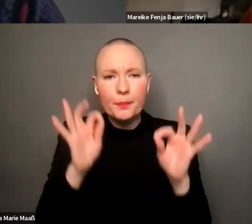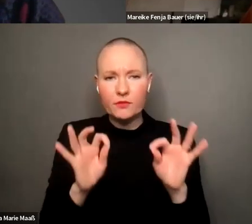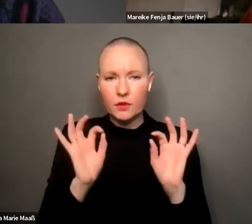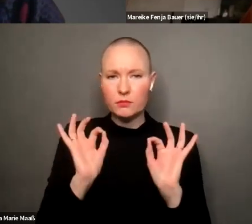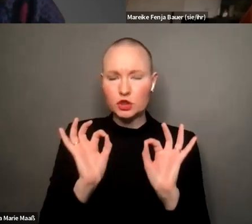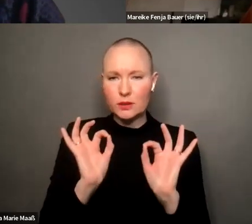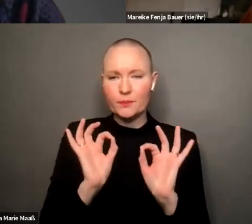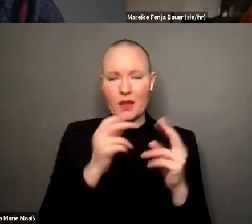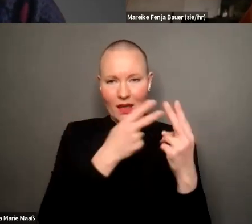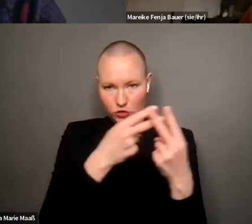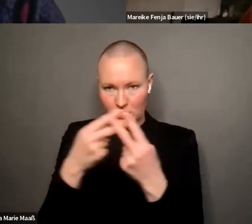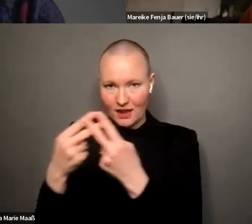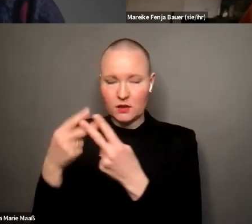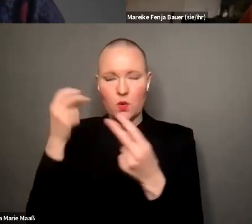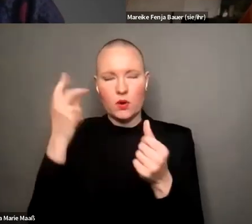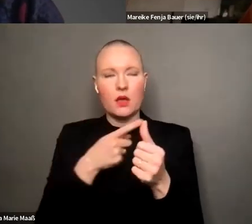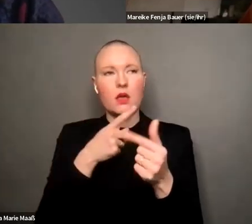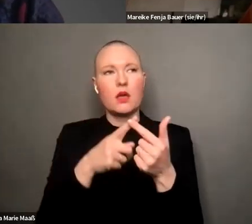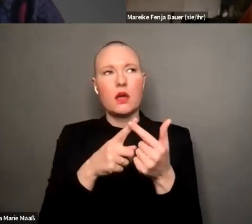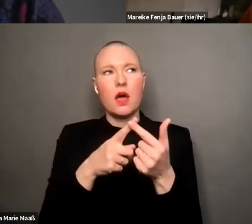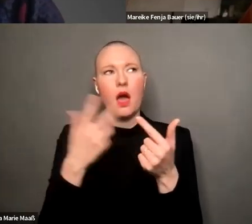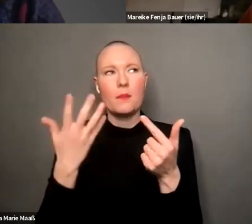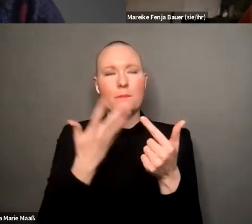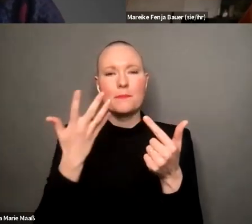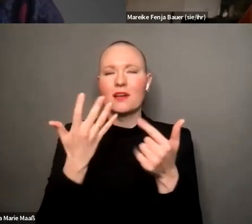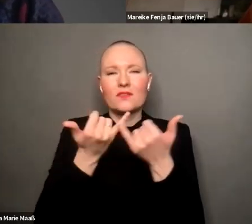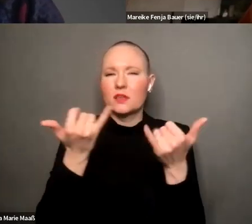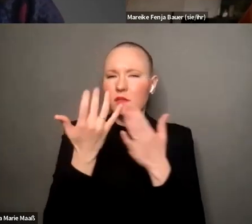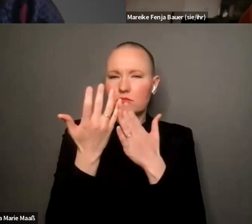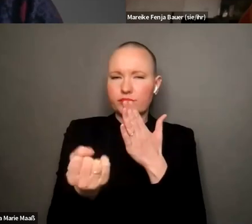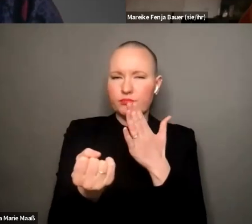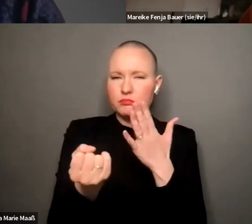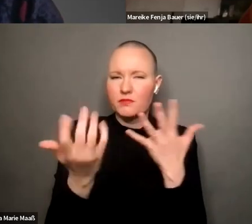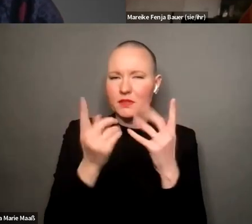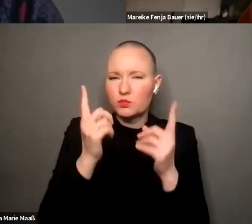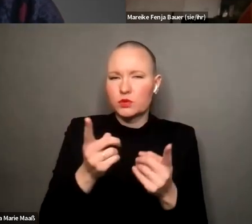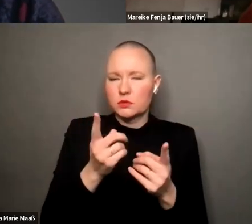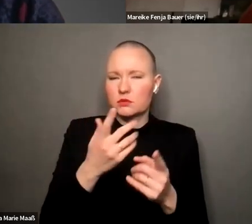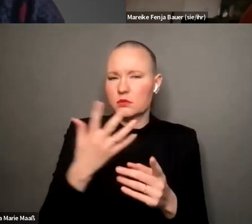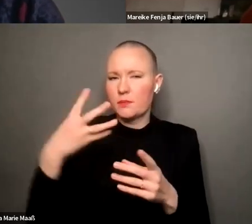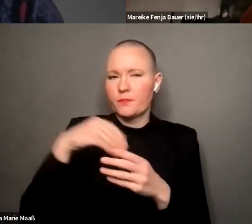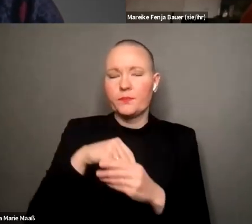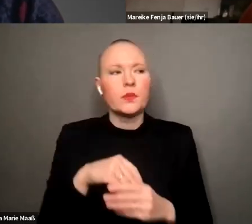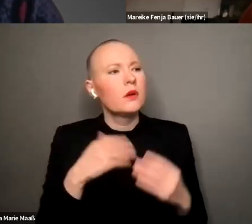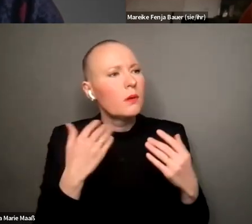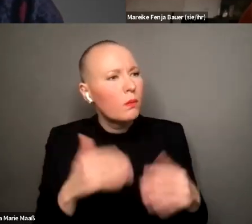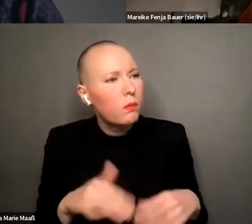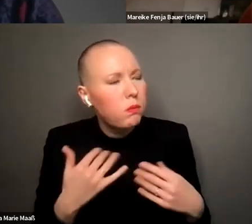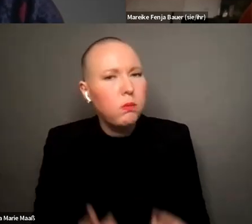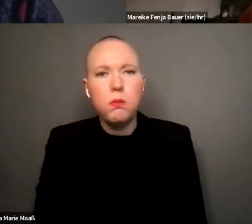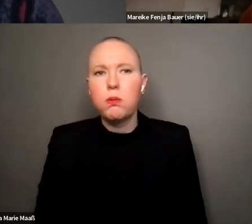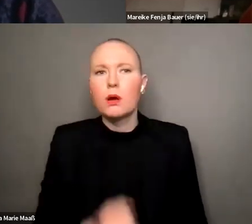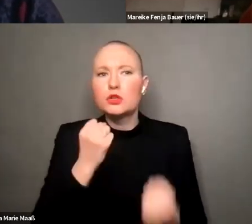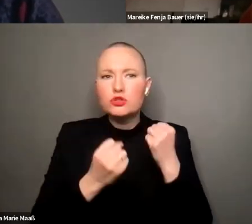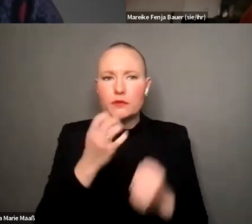hashtags vorhanden sein um das zu erkennen das ist total die schwierige frage und eine zentrale frage